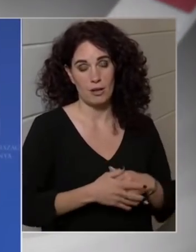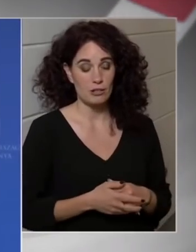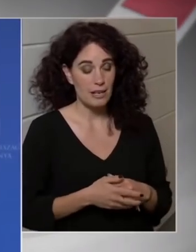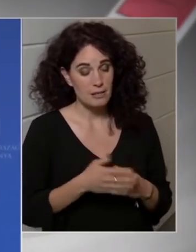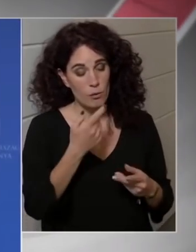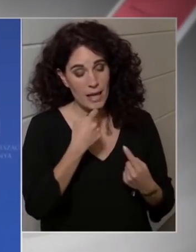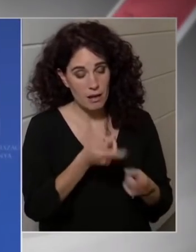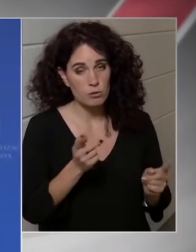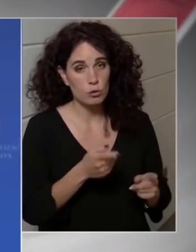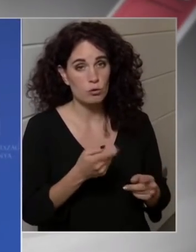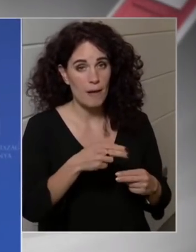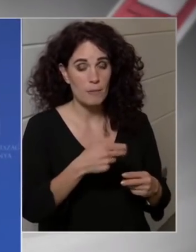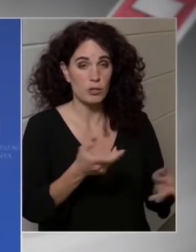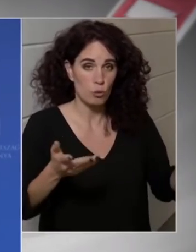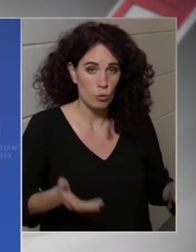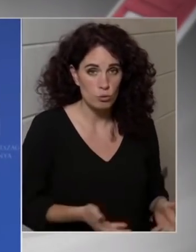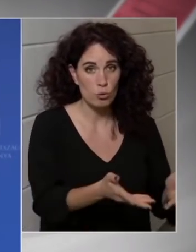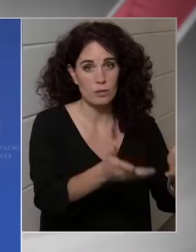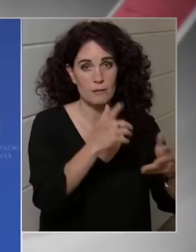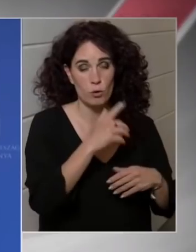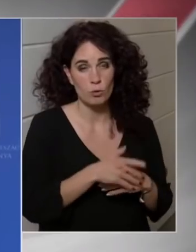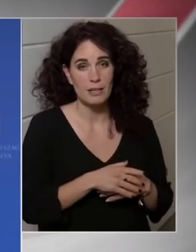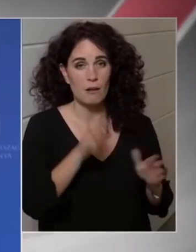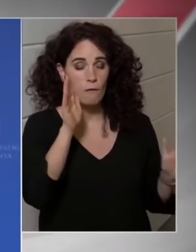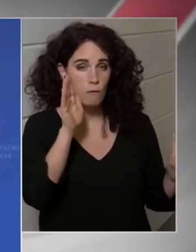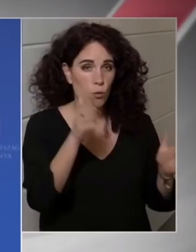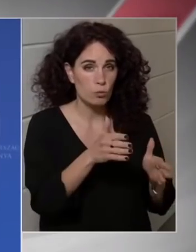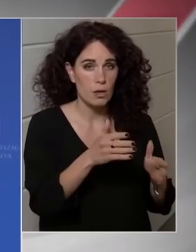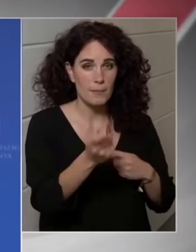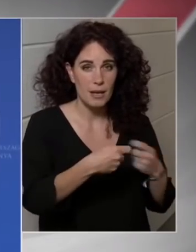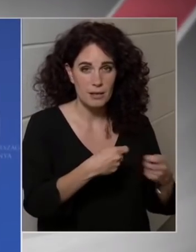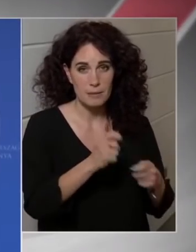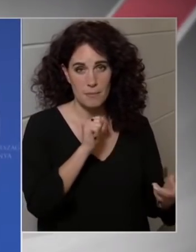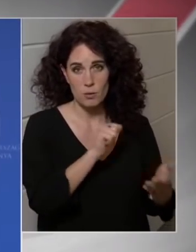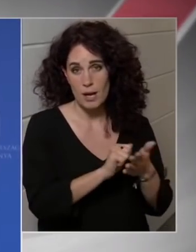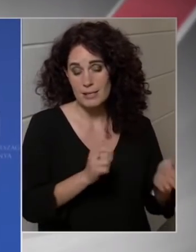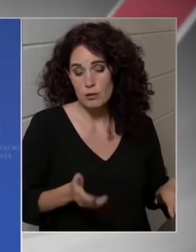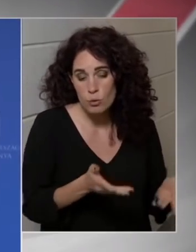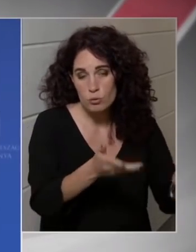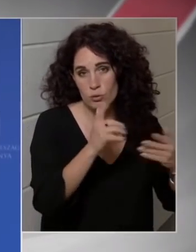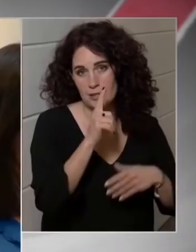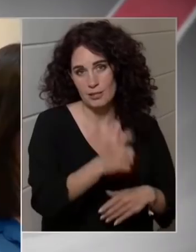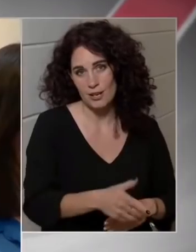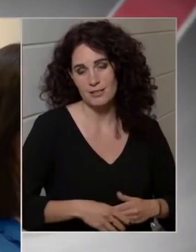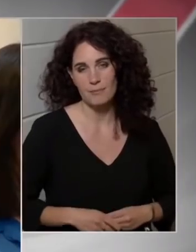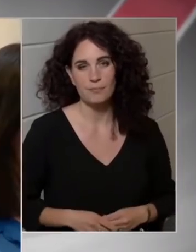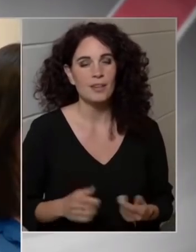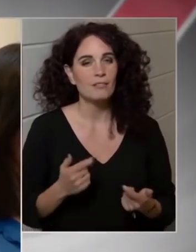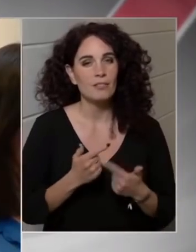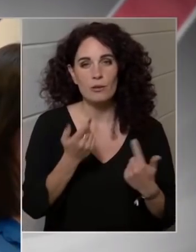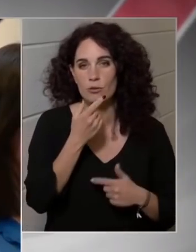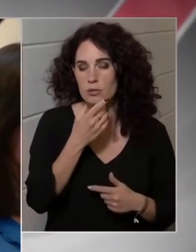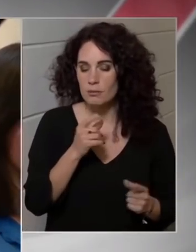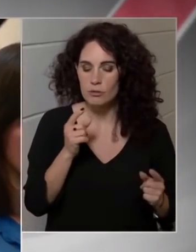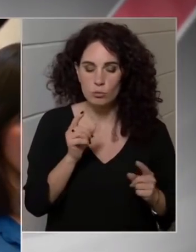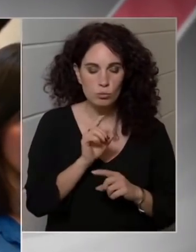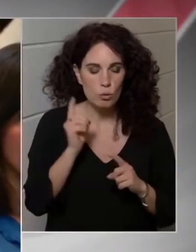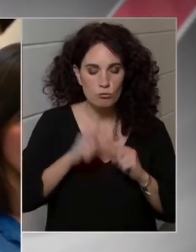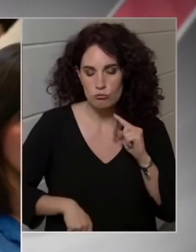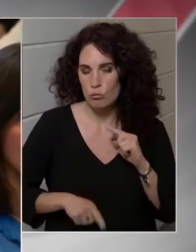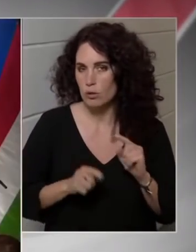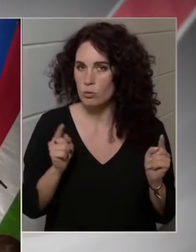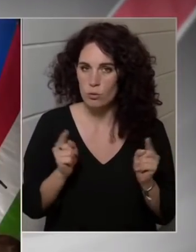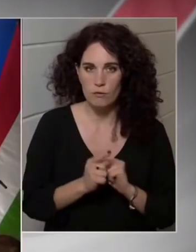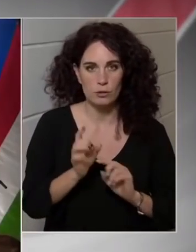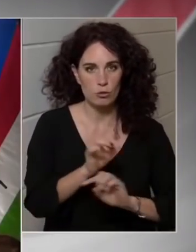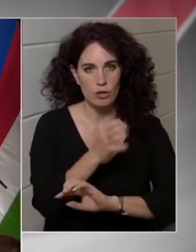a fókusz az a piaci beruházások ösztönzésén lesz. Világos köszönöm, és egy utolsó nagyon rövid és gyors kérdés,